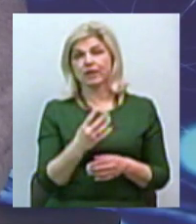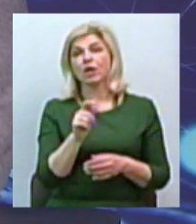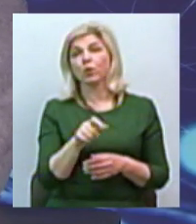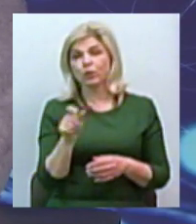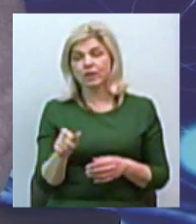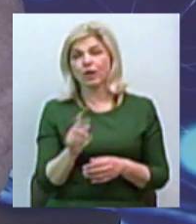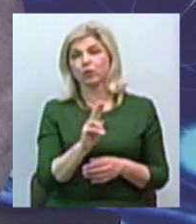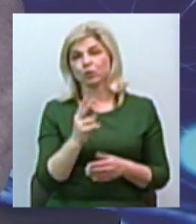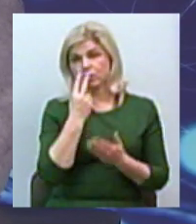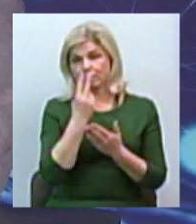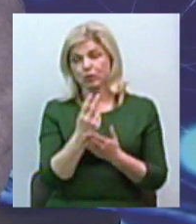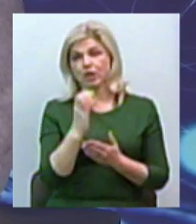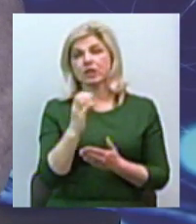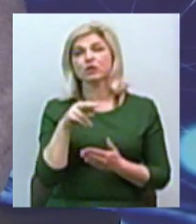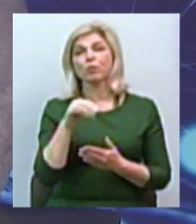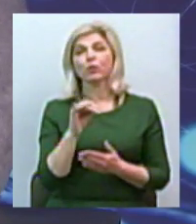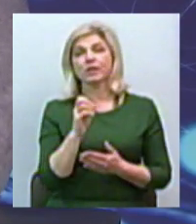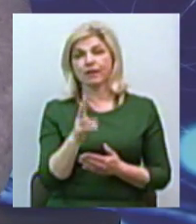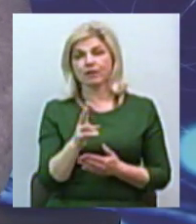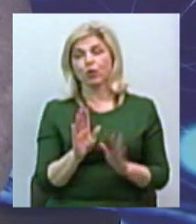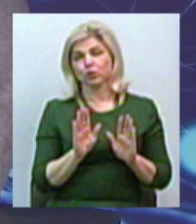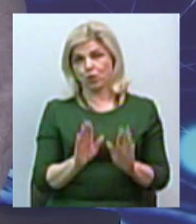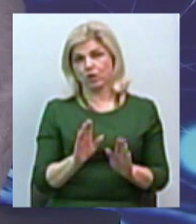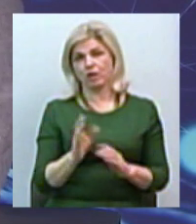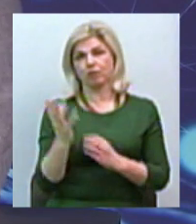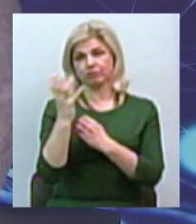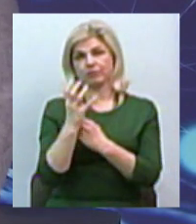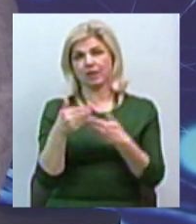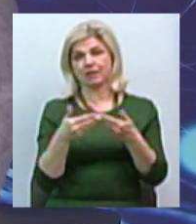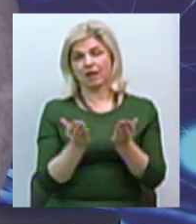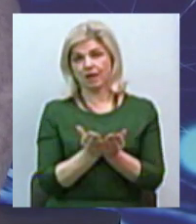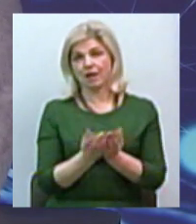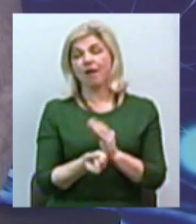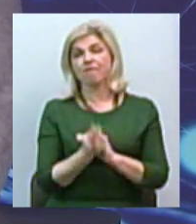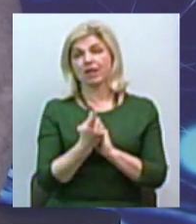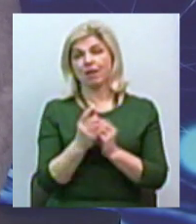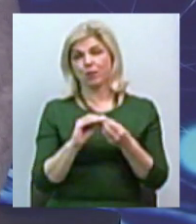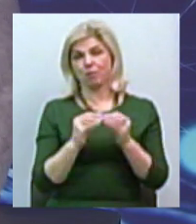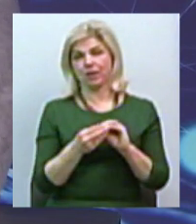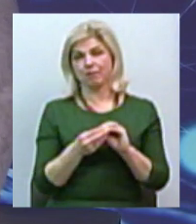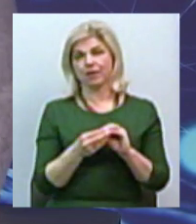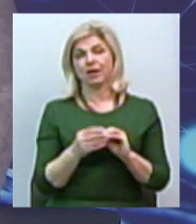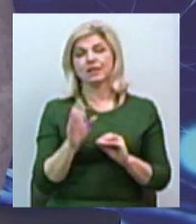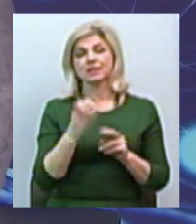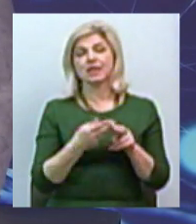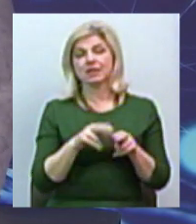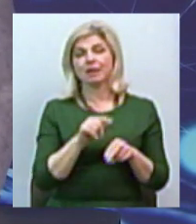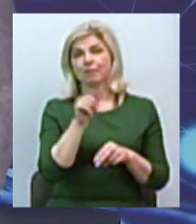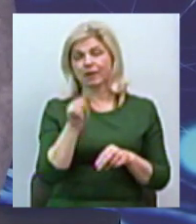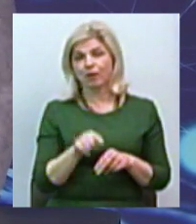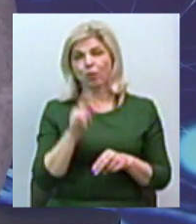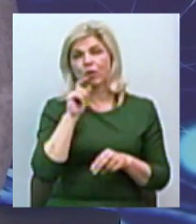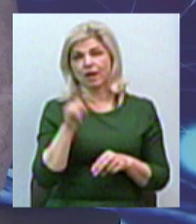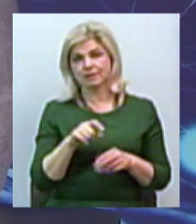яка дивилася супутник, і тільки супутник. І виникла проблема саме з оцими українськими